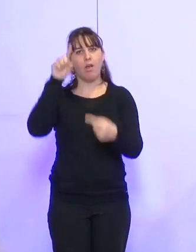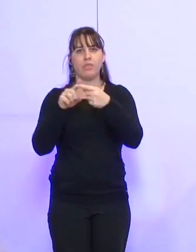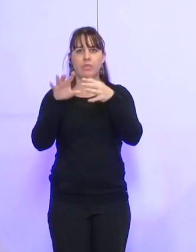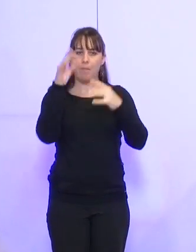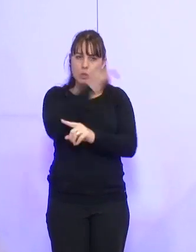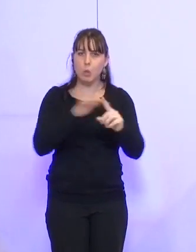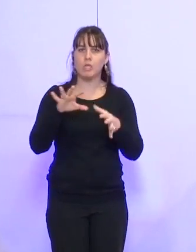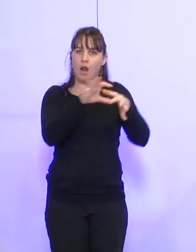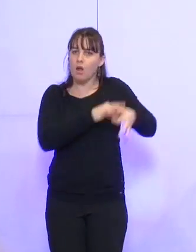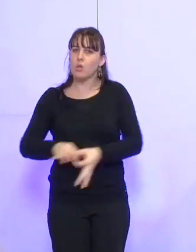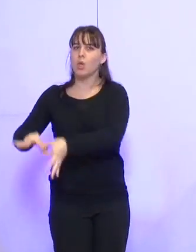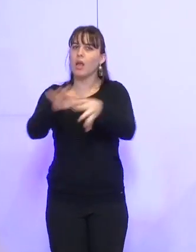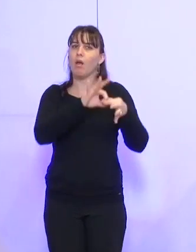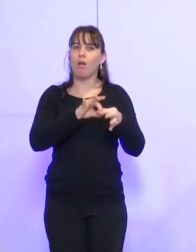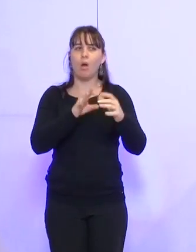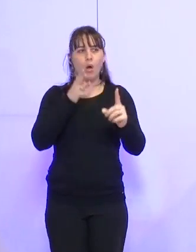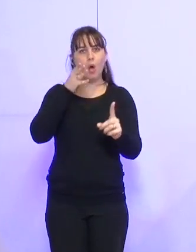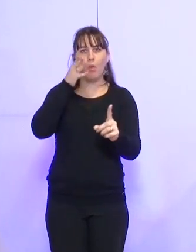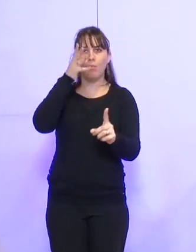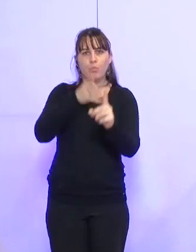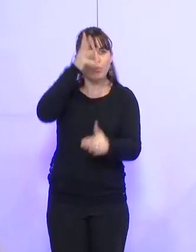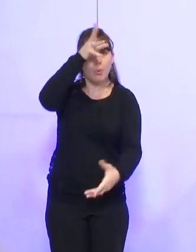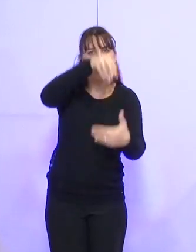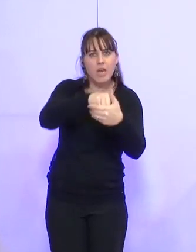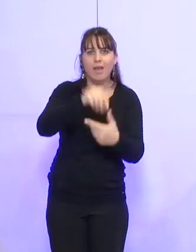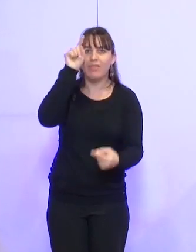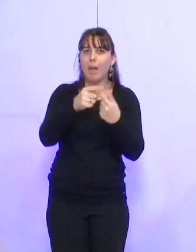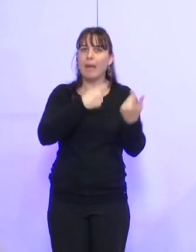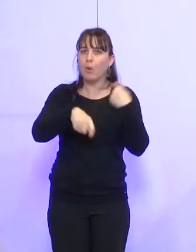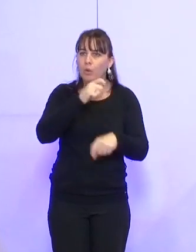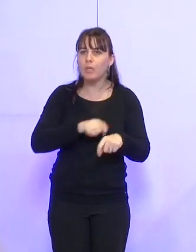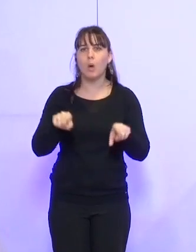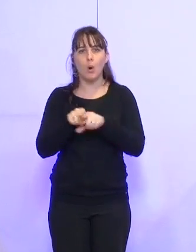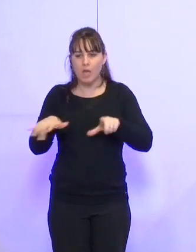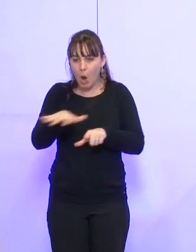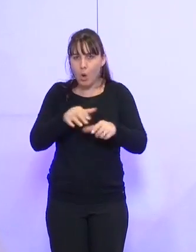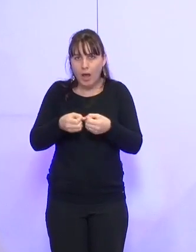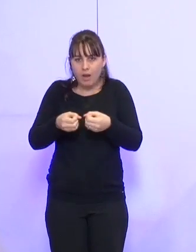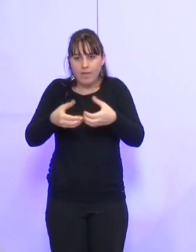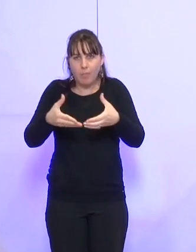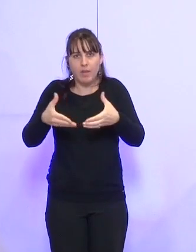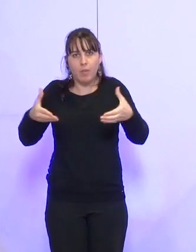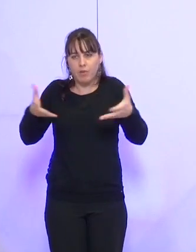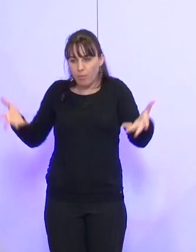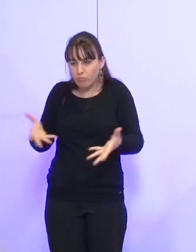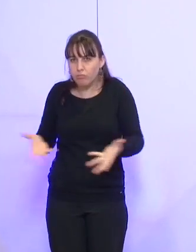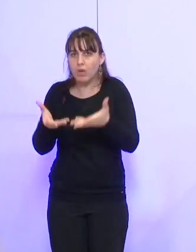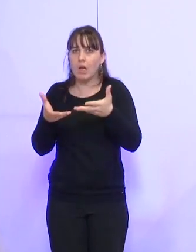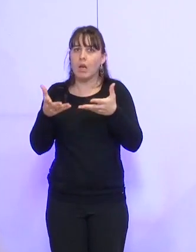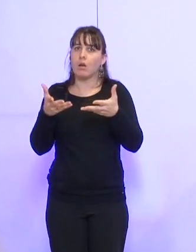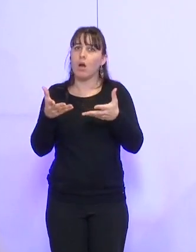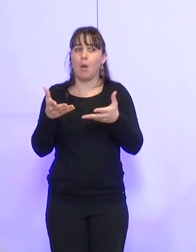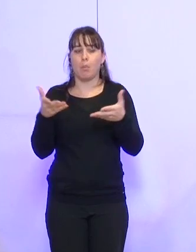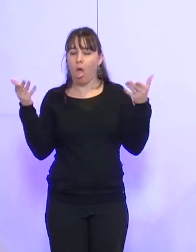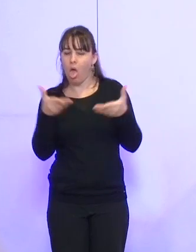de solidarité dans tout projet économique, pour soutenir le développement local et particulièrement sur les territoires les plus fragiles,